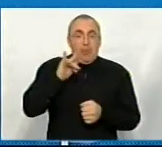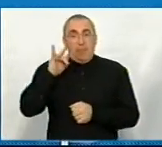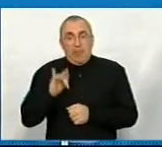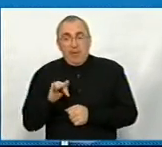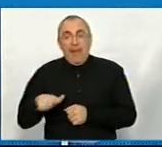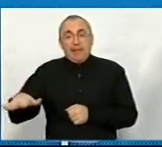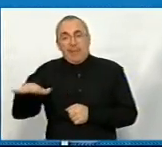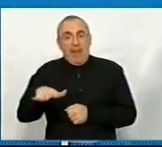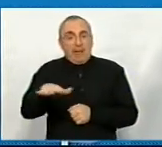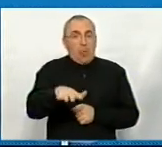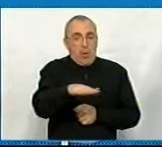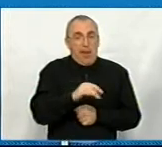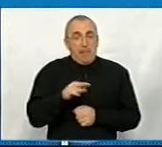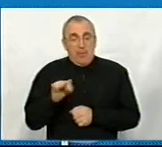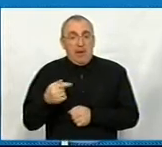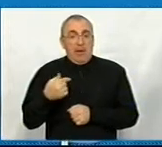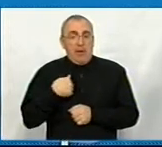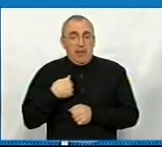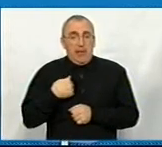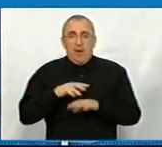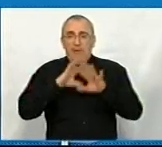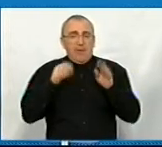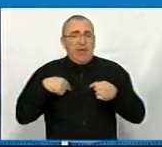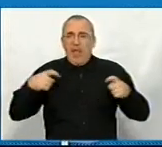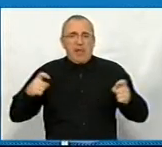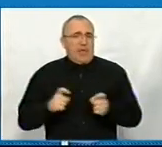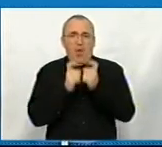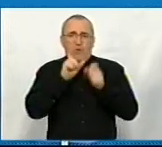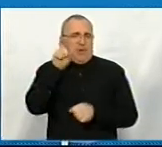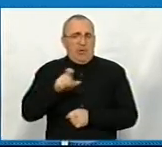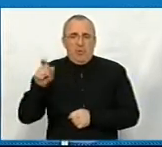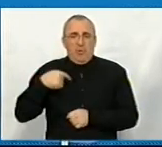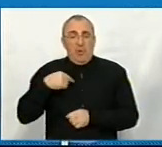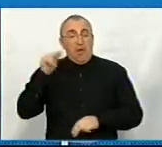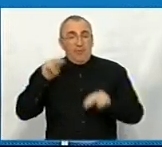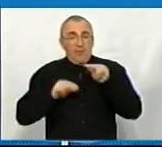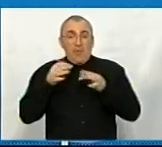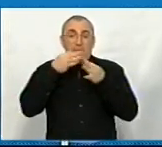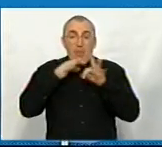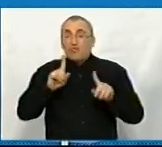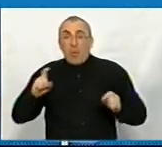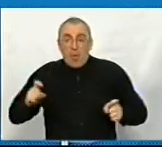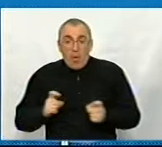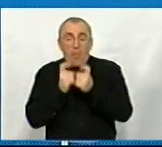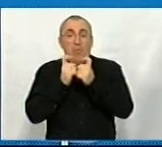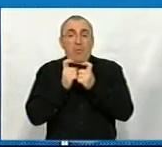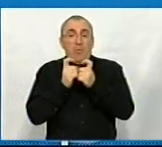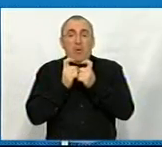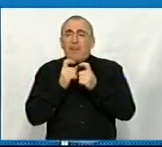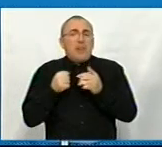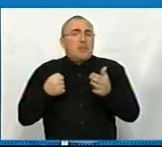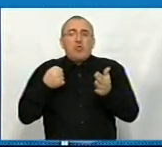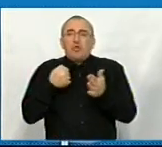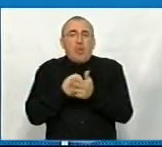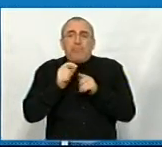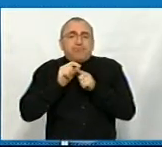територіями. Я взагалі не конфліктна людина і я вважаю, що будь-який конфлікт можна не доводити до